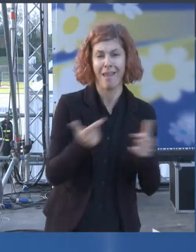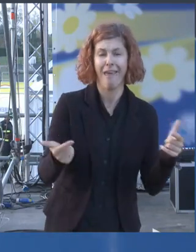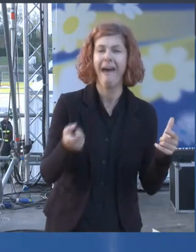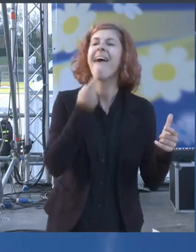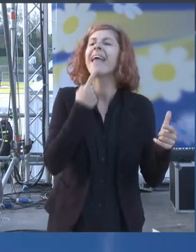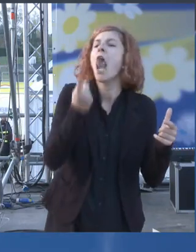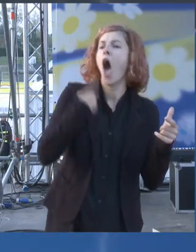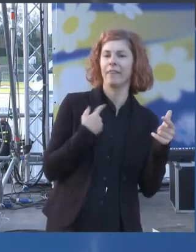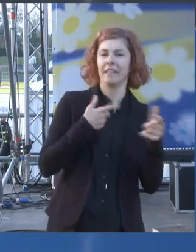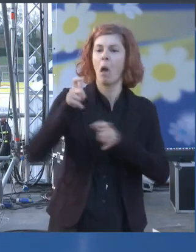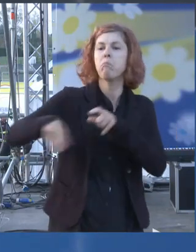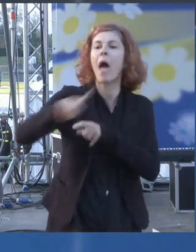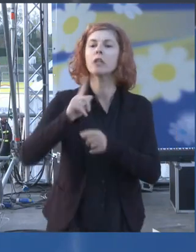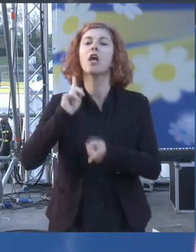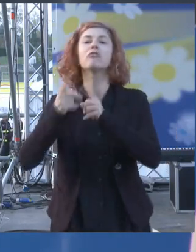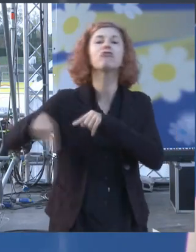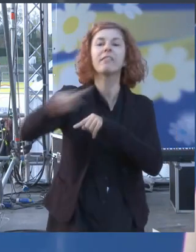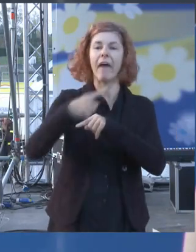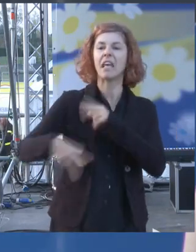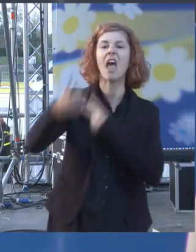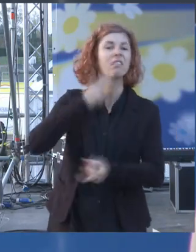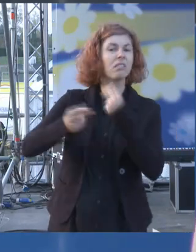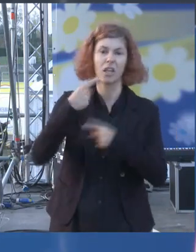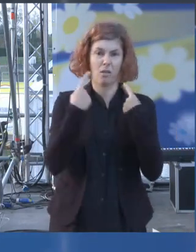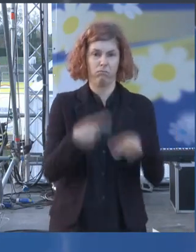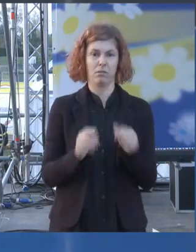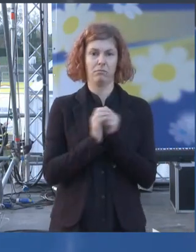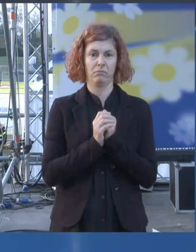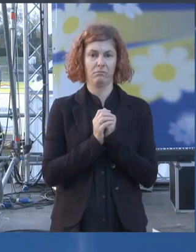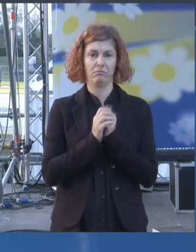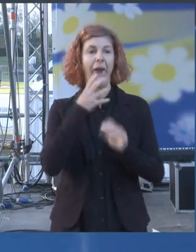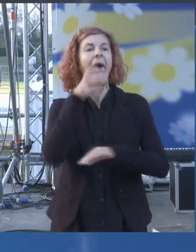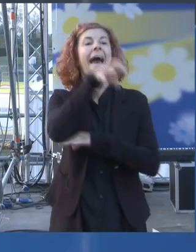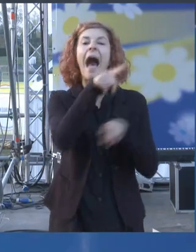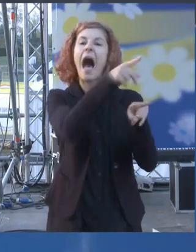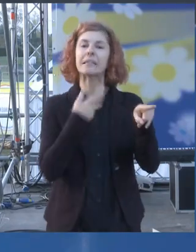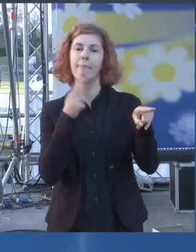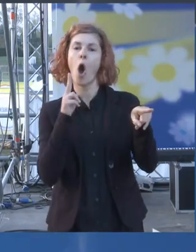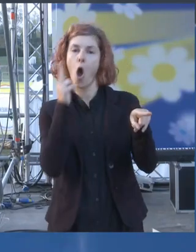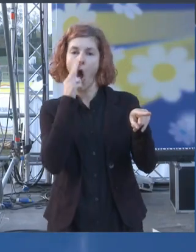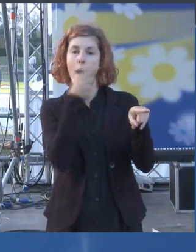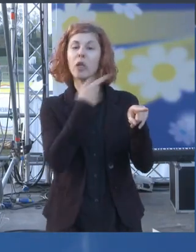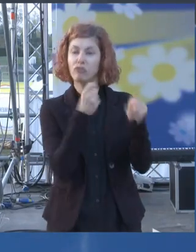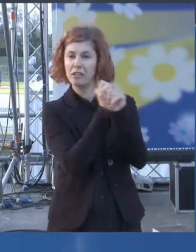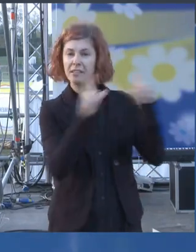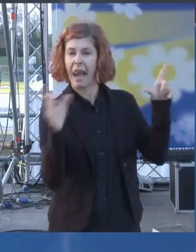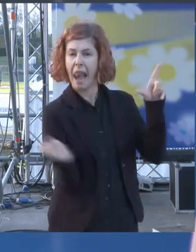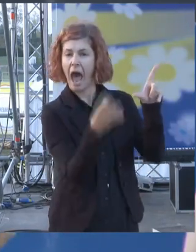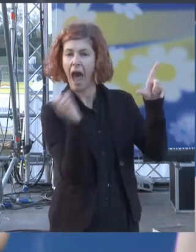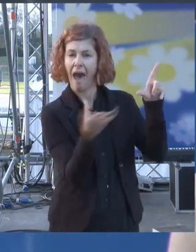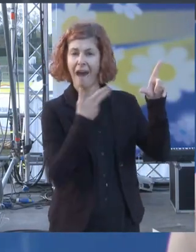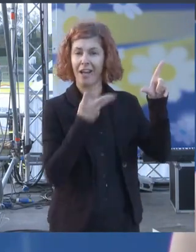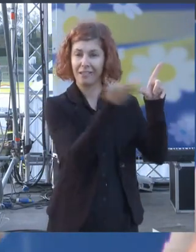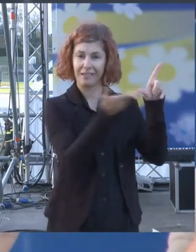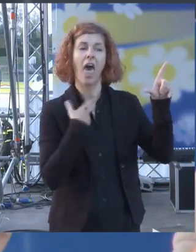al gazebo al gazebo del comune abbiamo delle slide con 250 piccoli